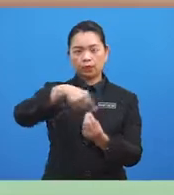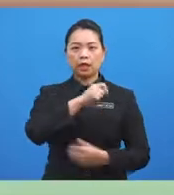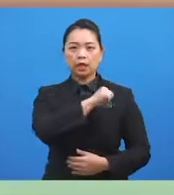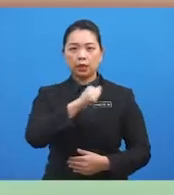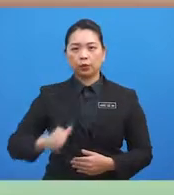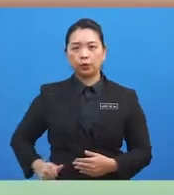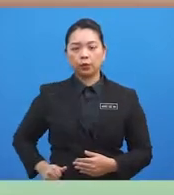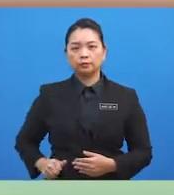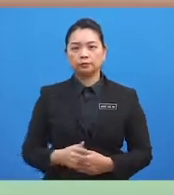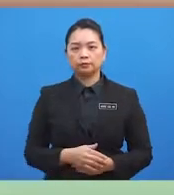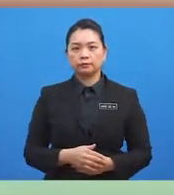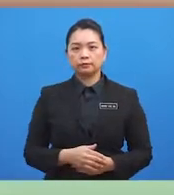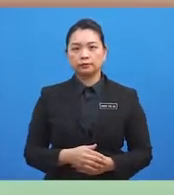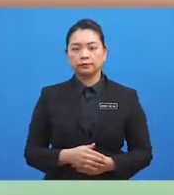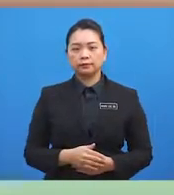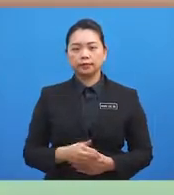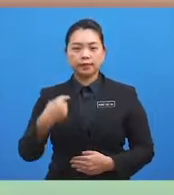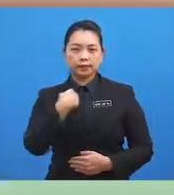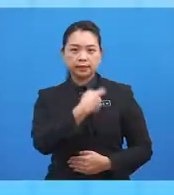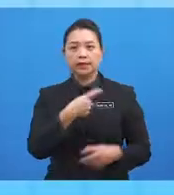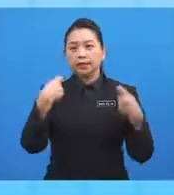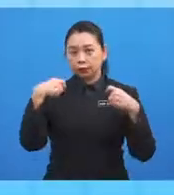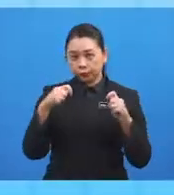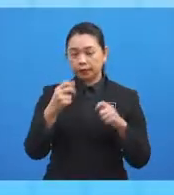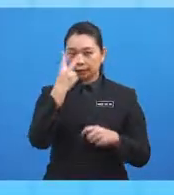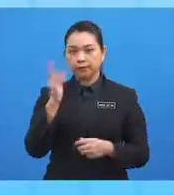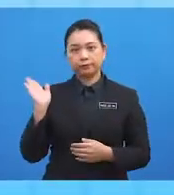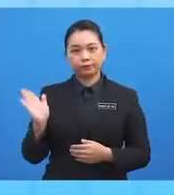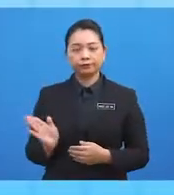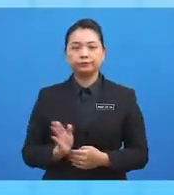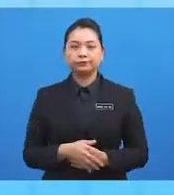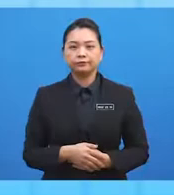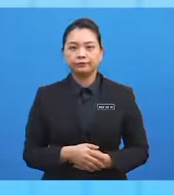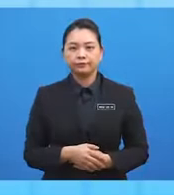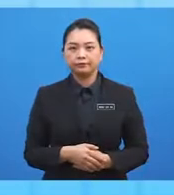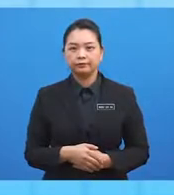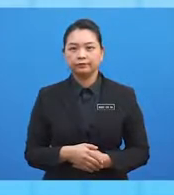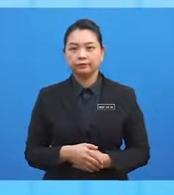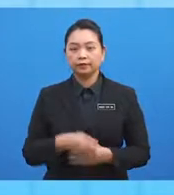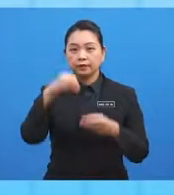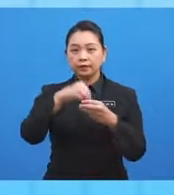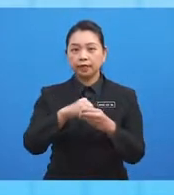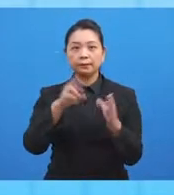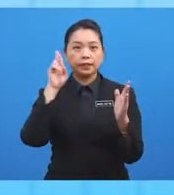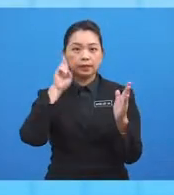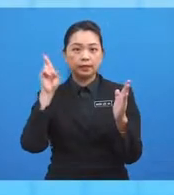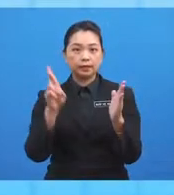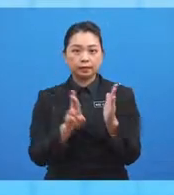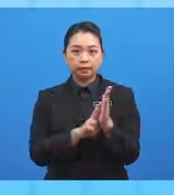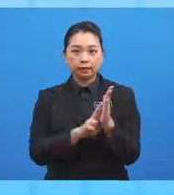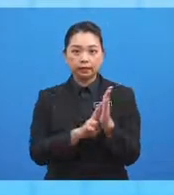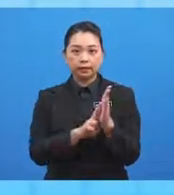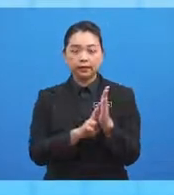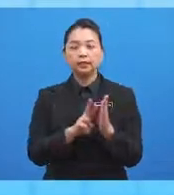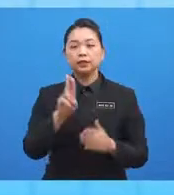Baiklah, mari kita cuba contoh satu. Di dalam rajah, U